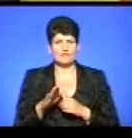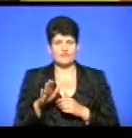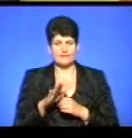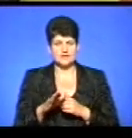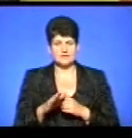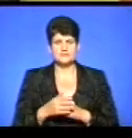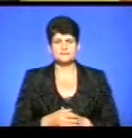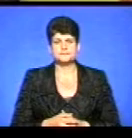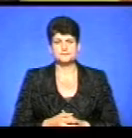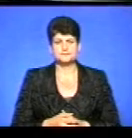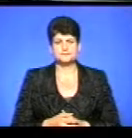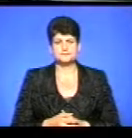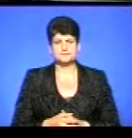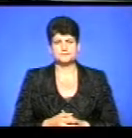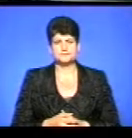розповім згодом.